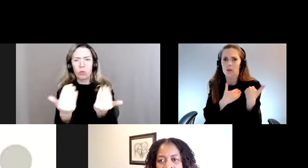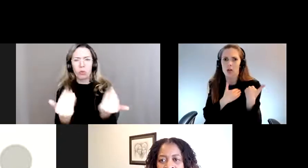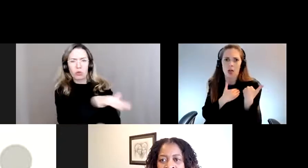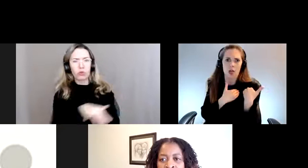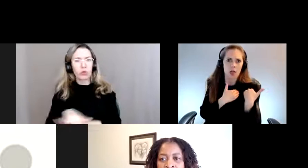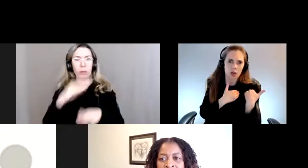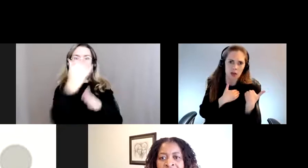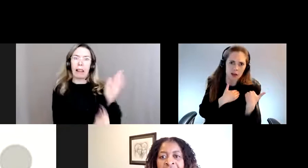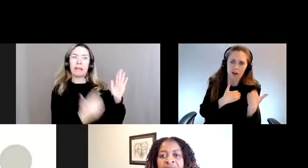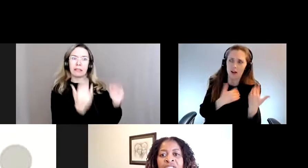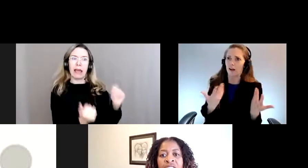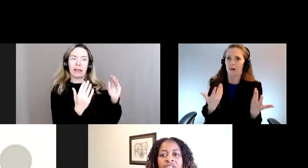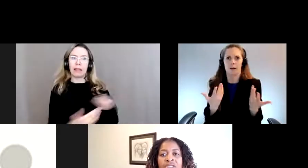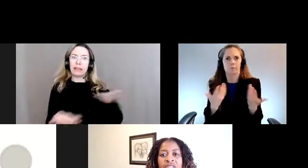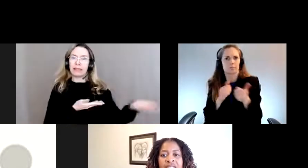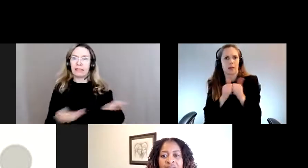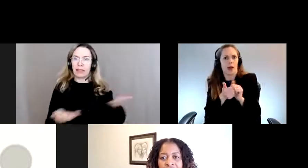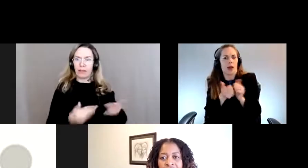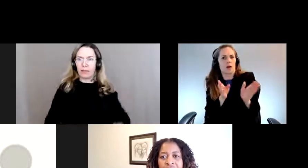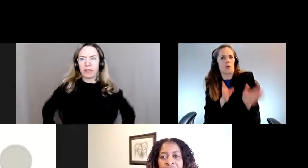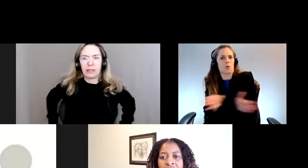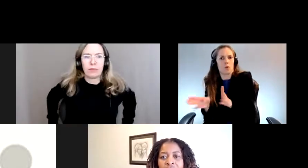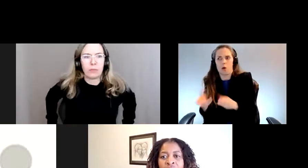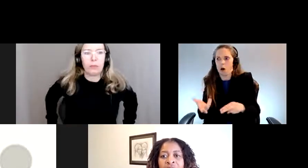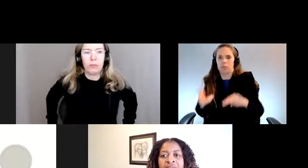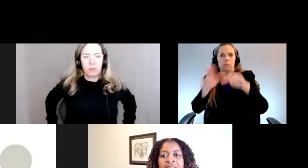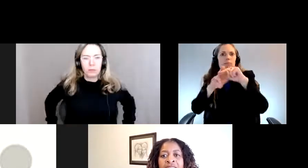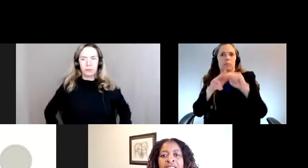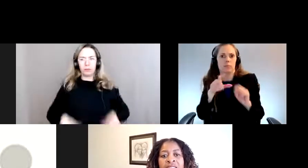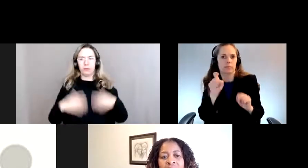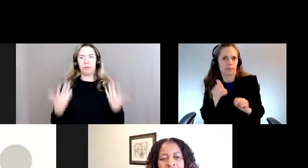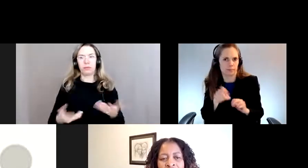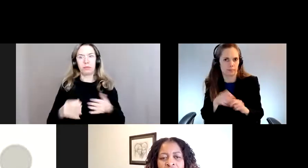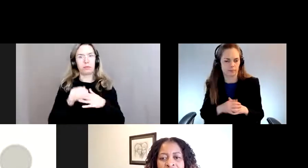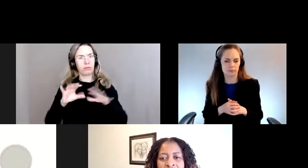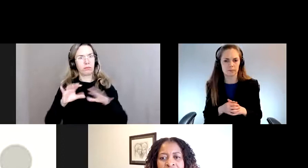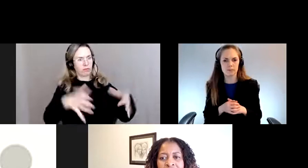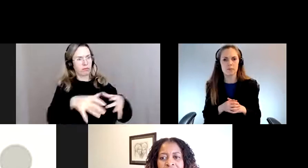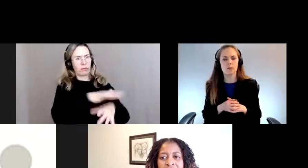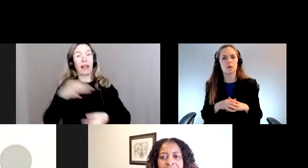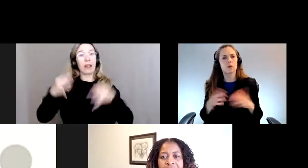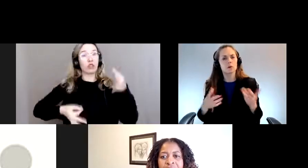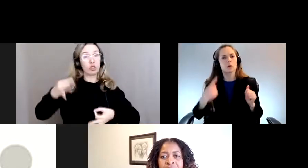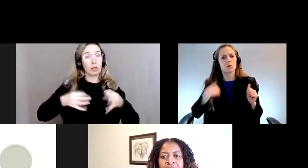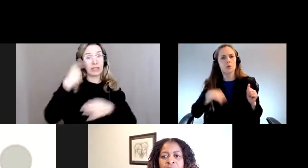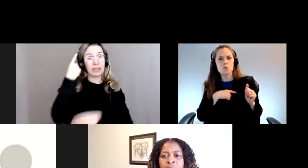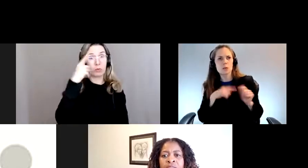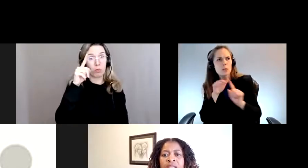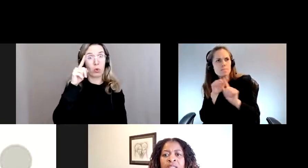sur les listes d'attente, en attente de services. Donc, avec de nombreux leaders du secteur de la justice pour les